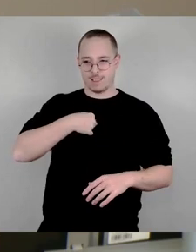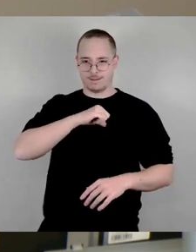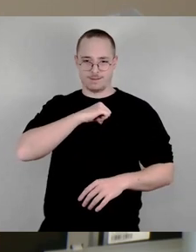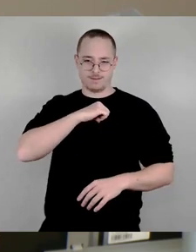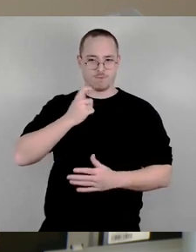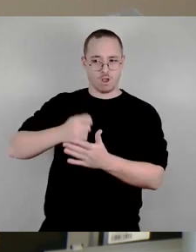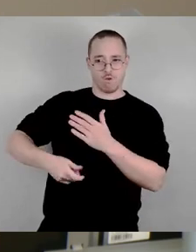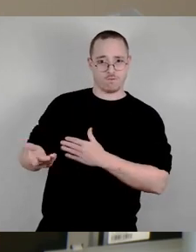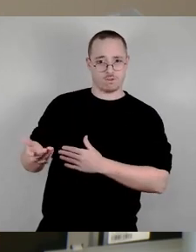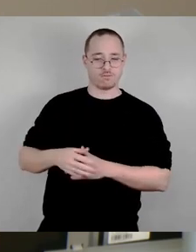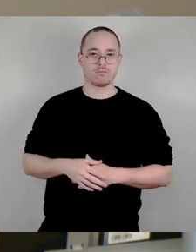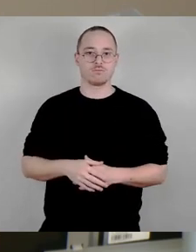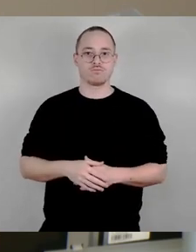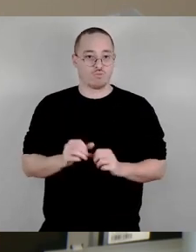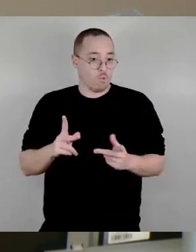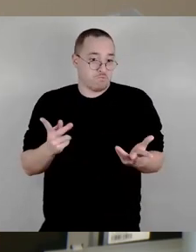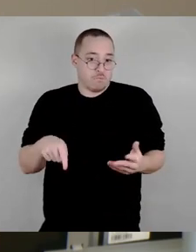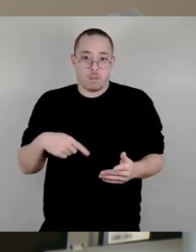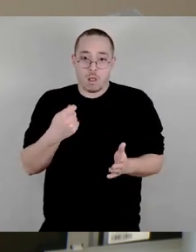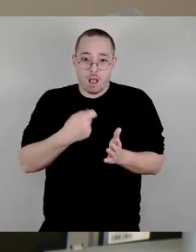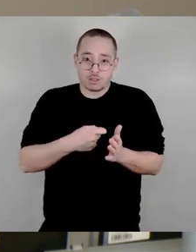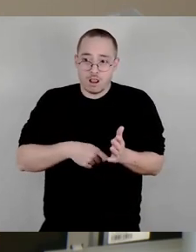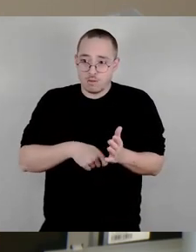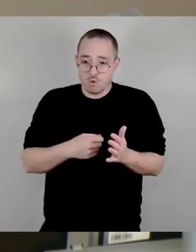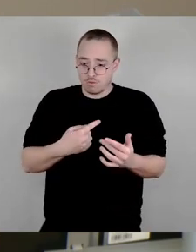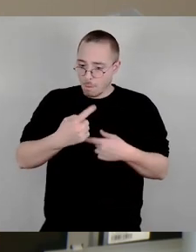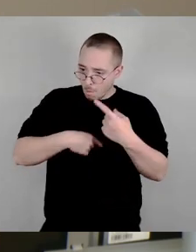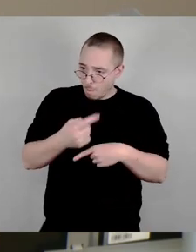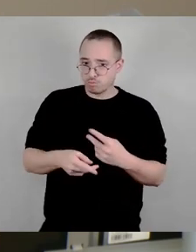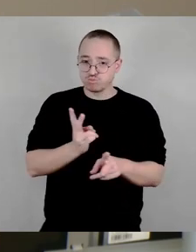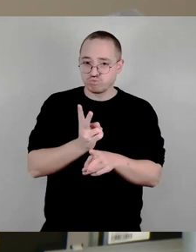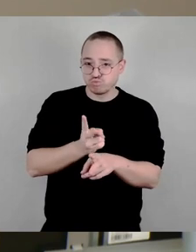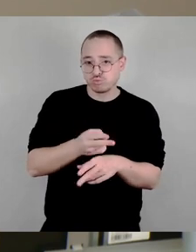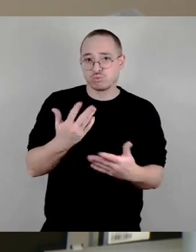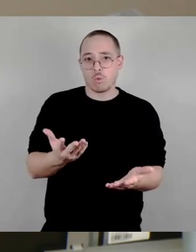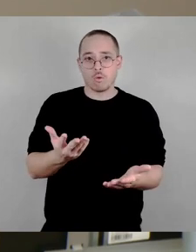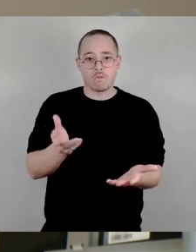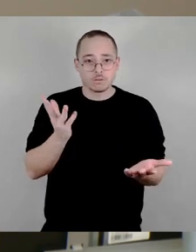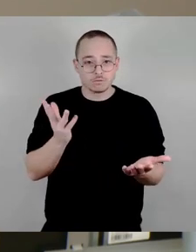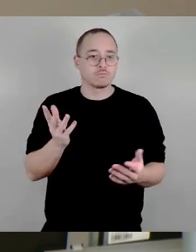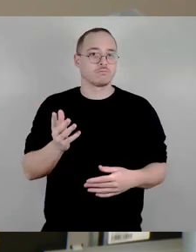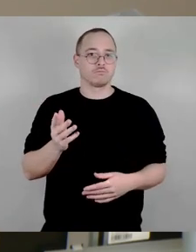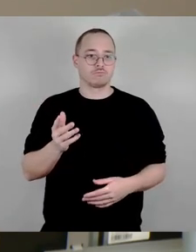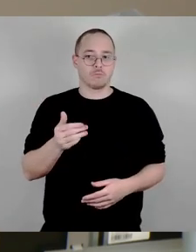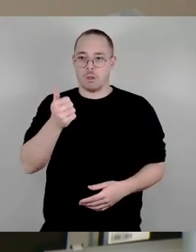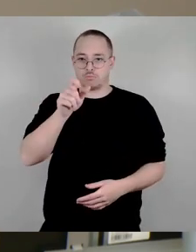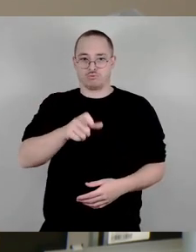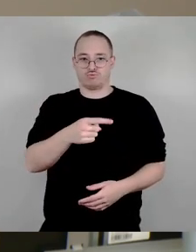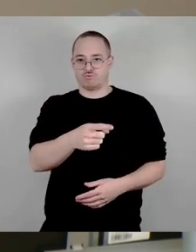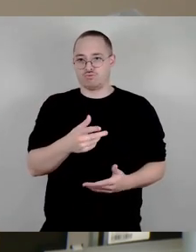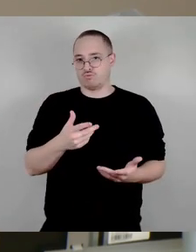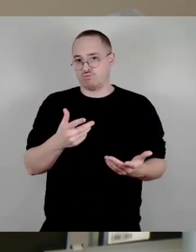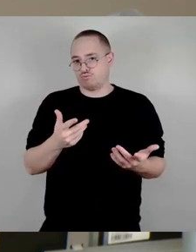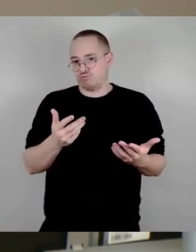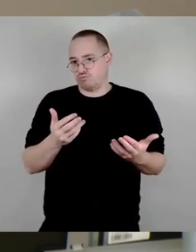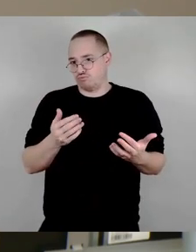machen, wie es ist. Dann gibt es halt der, der kriegt dann halt sozusagen dieses Kunststück und die anderen halt nicht. Aber wenn es die Stadt ist und wenn das